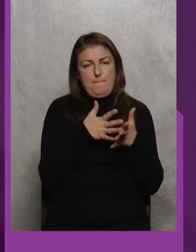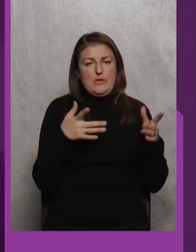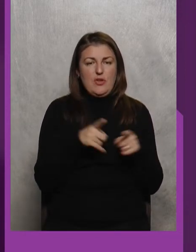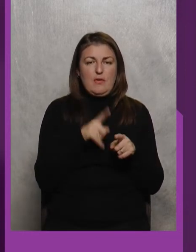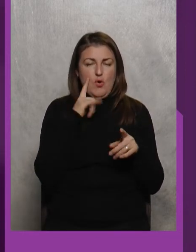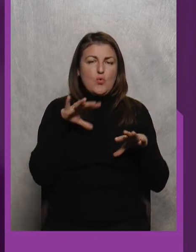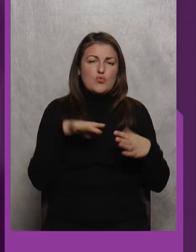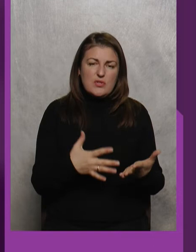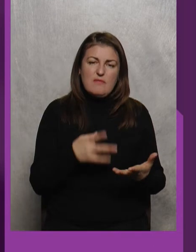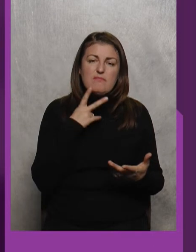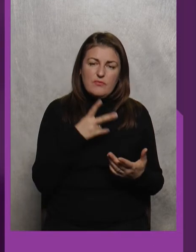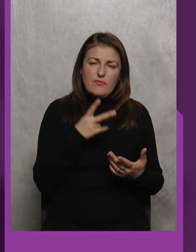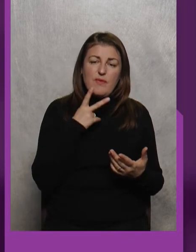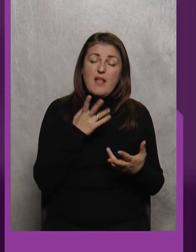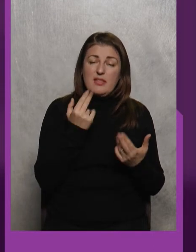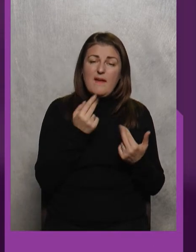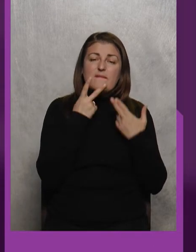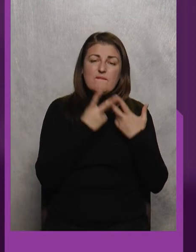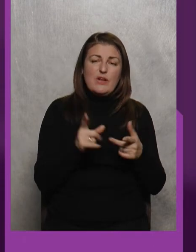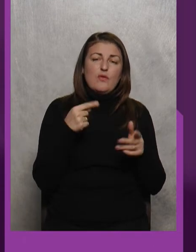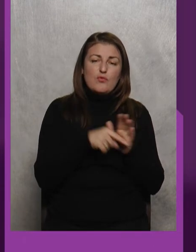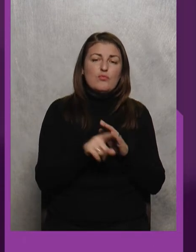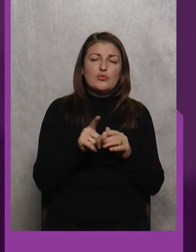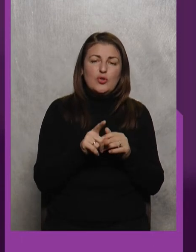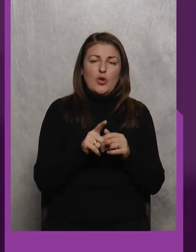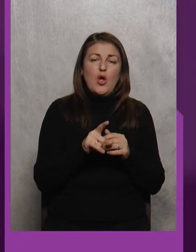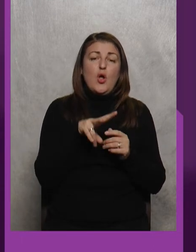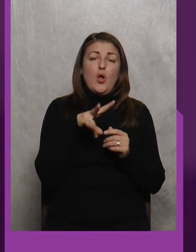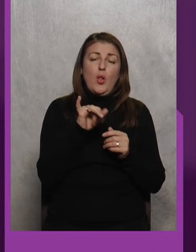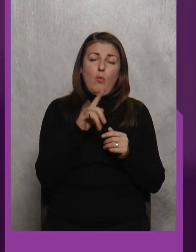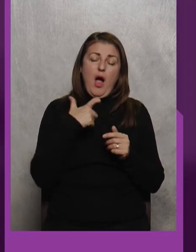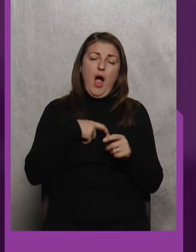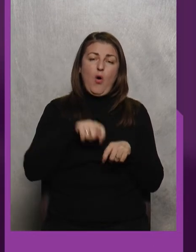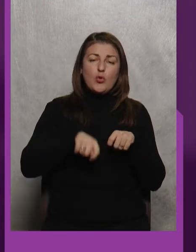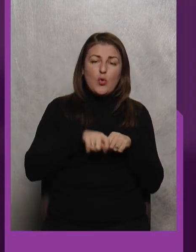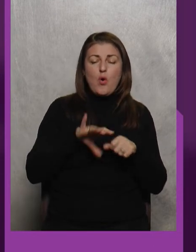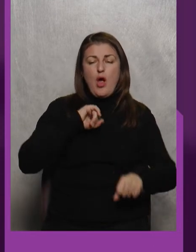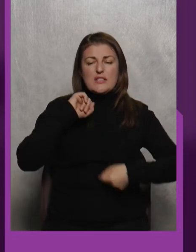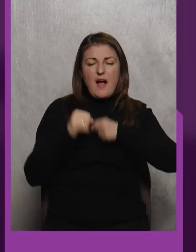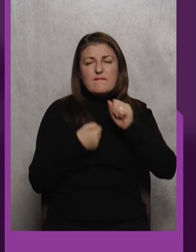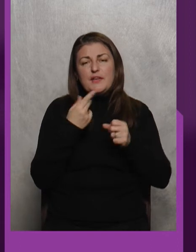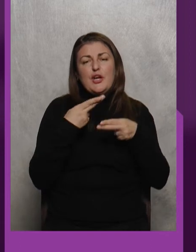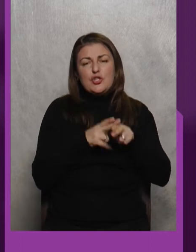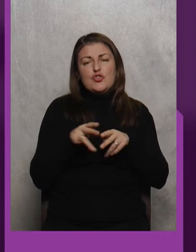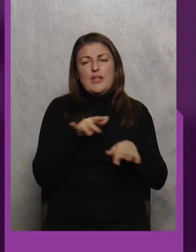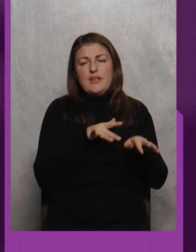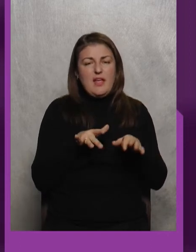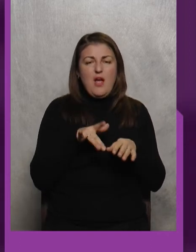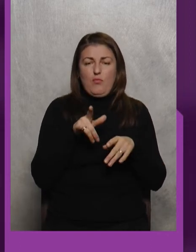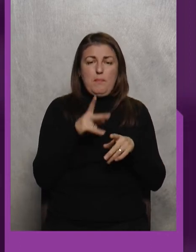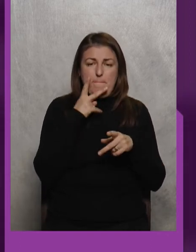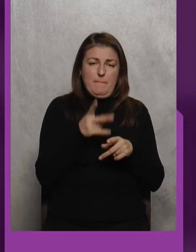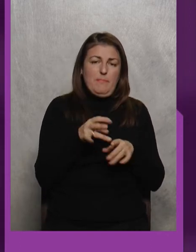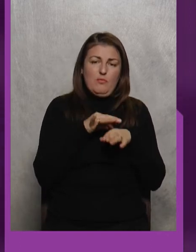уставшим Так, видно в тому Лука контролює захват і його технічні дії не проводить